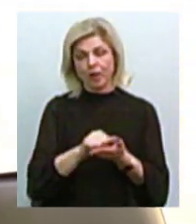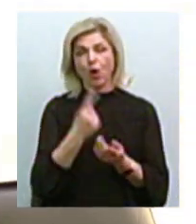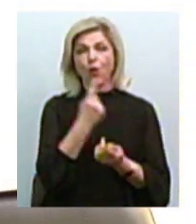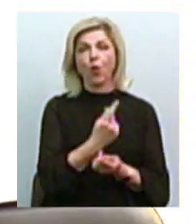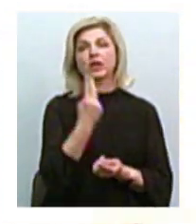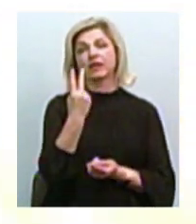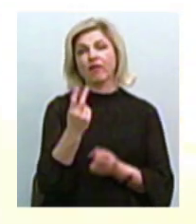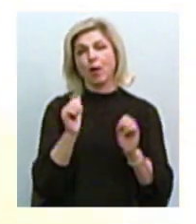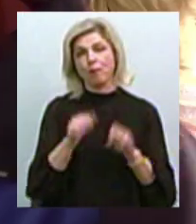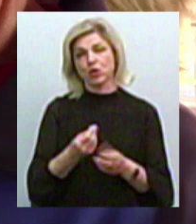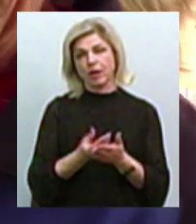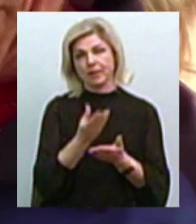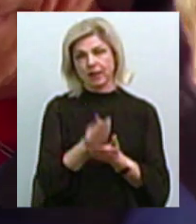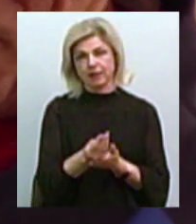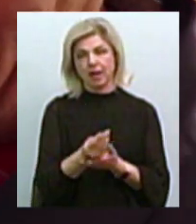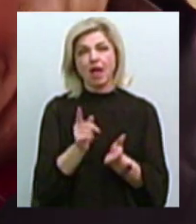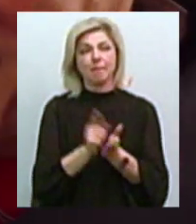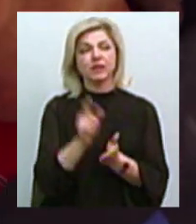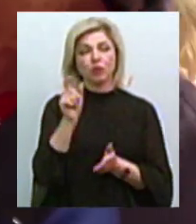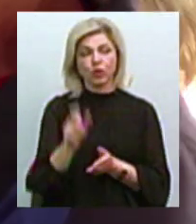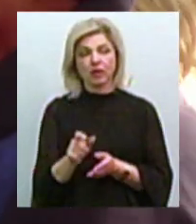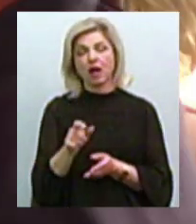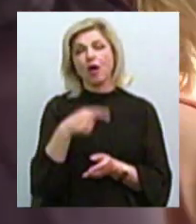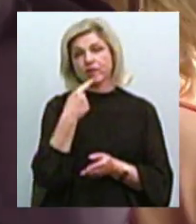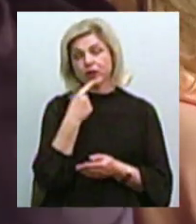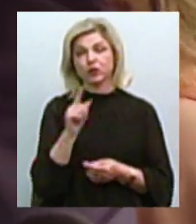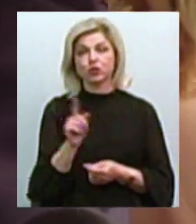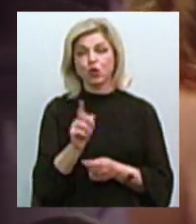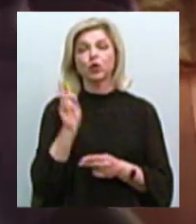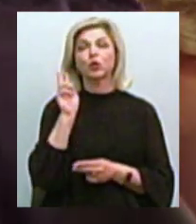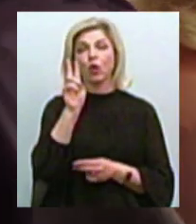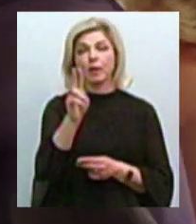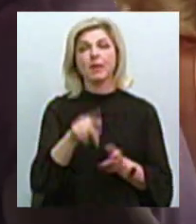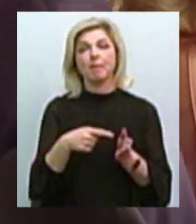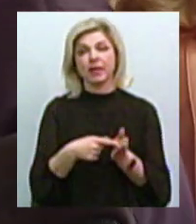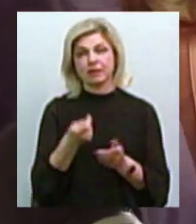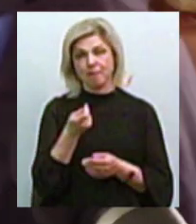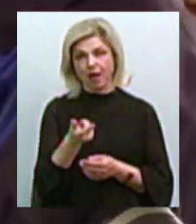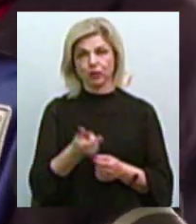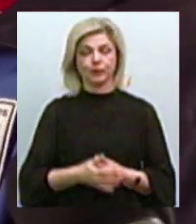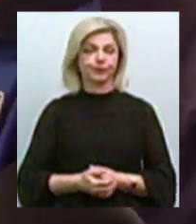-два може зайти платника. Пенсіонер Леонід Костянтинов говорить, тролейбусів у місті замало.